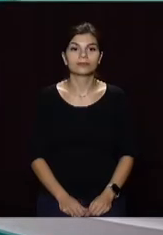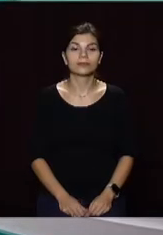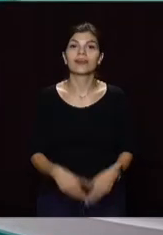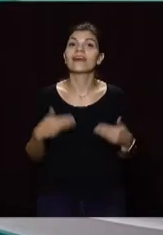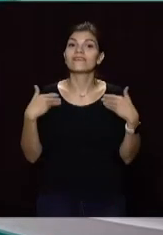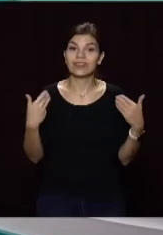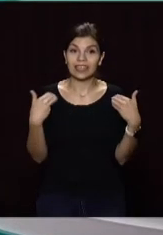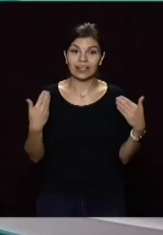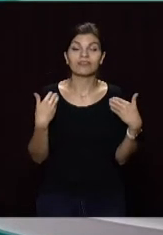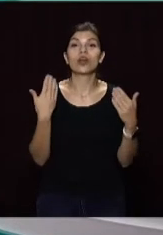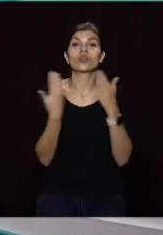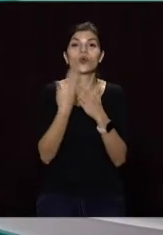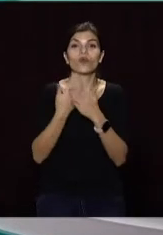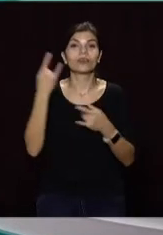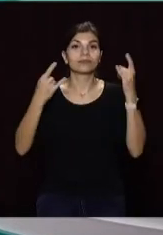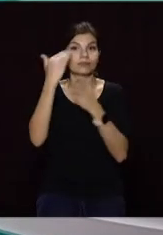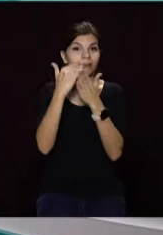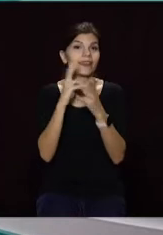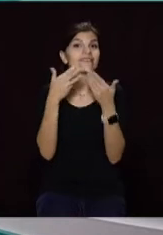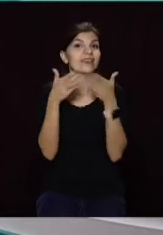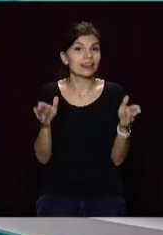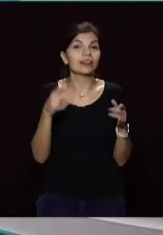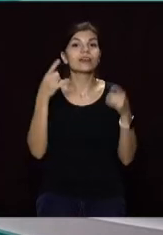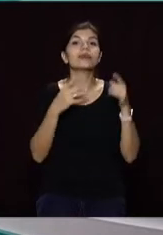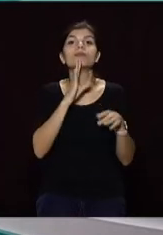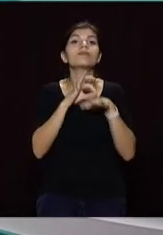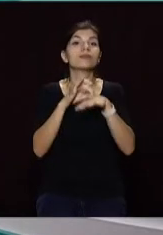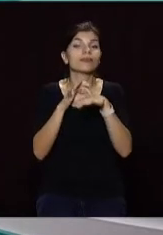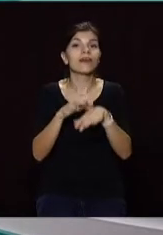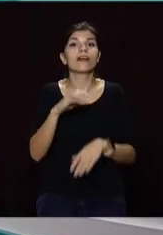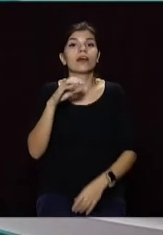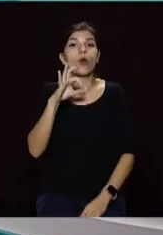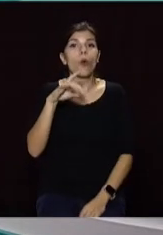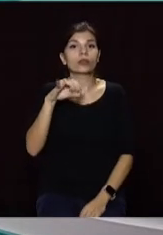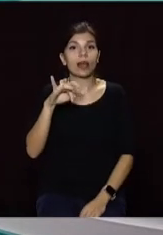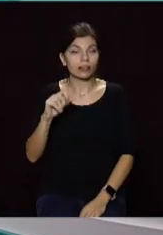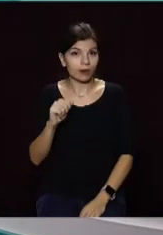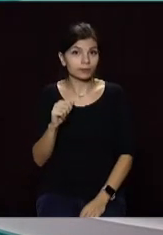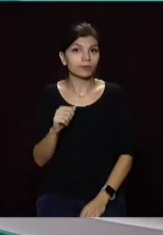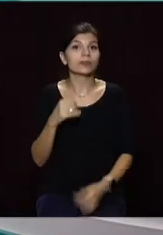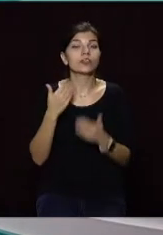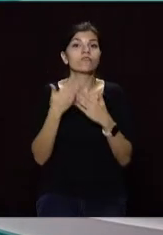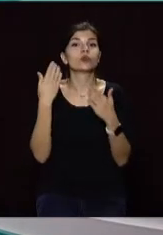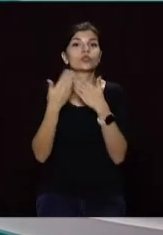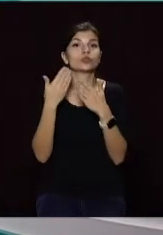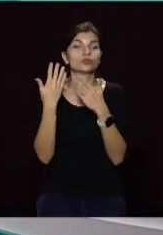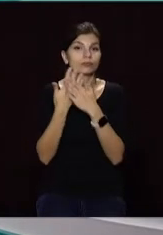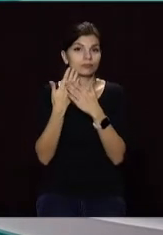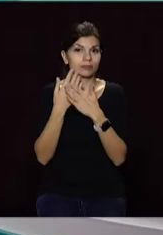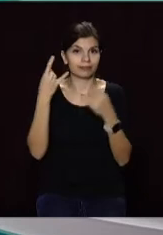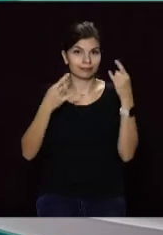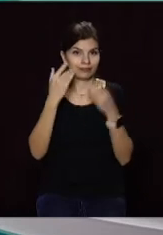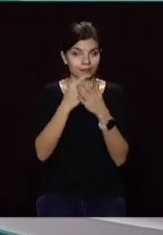Вітаю! В ефірі новини на відкритому в студії Олександра Філь. І про події вівторка від журналістів телеканалу